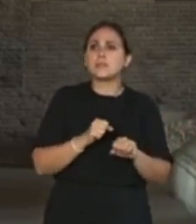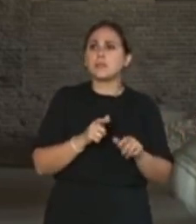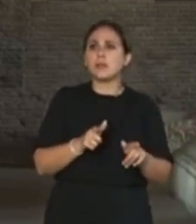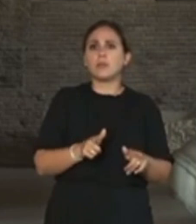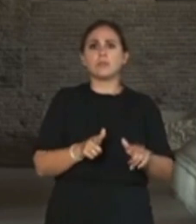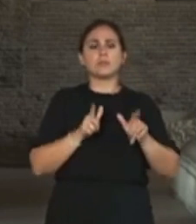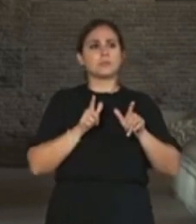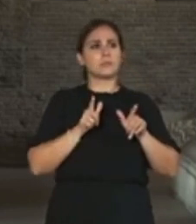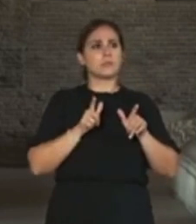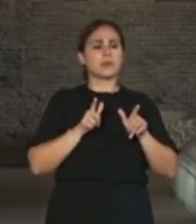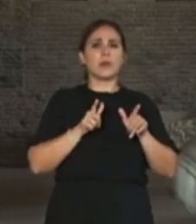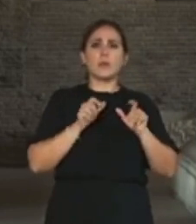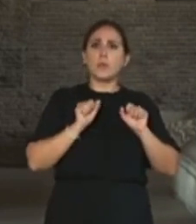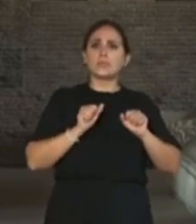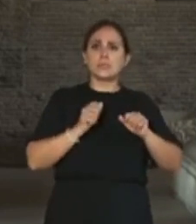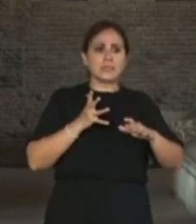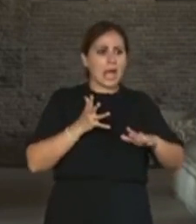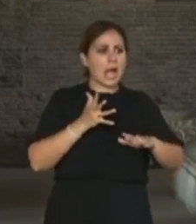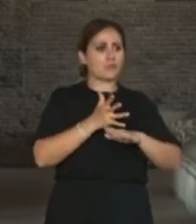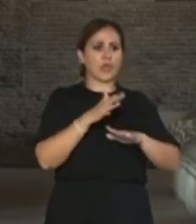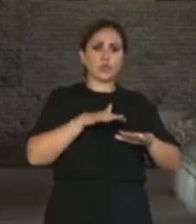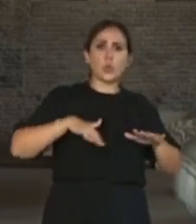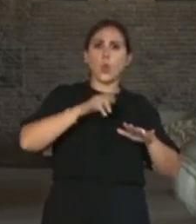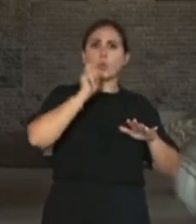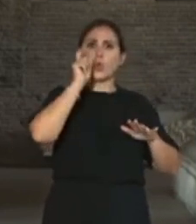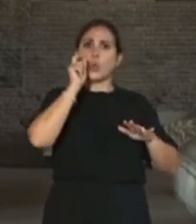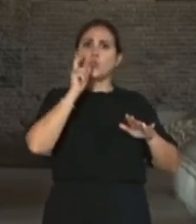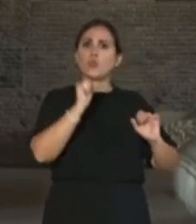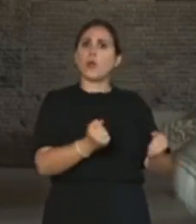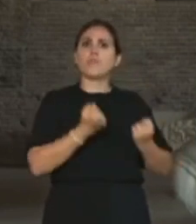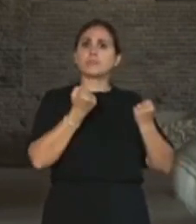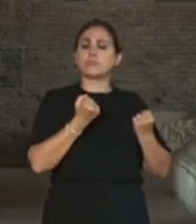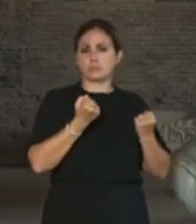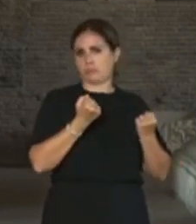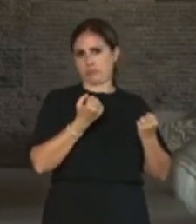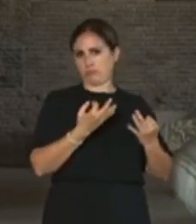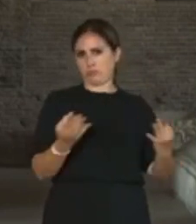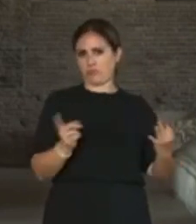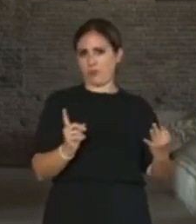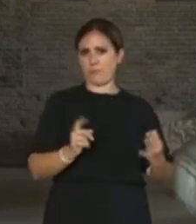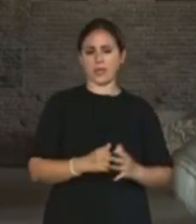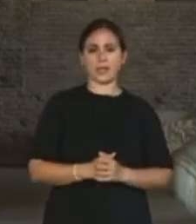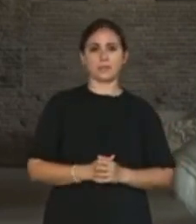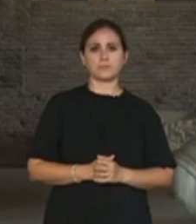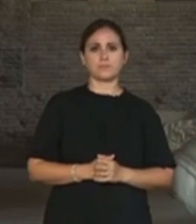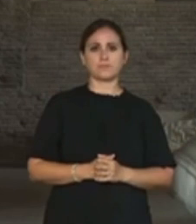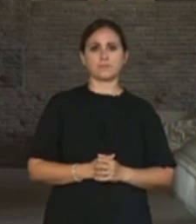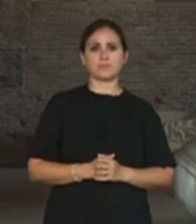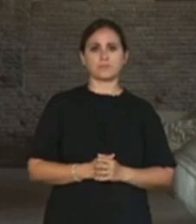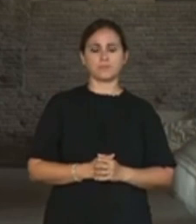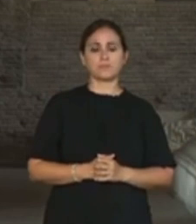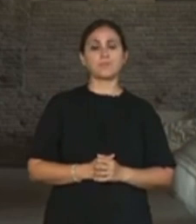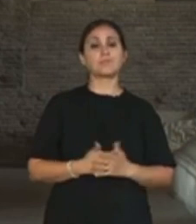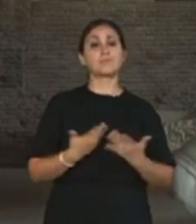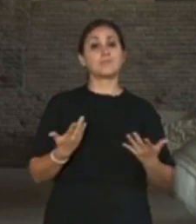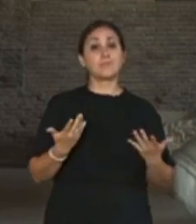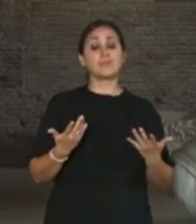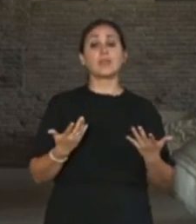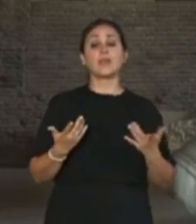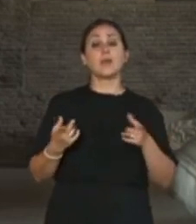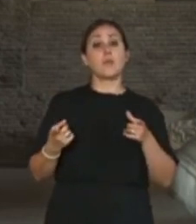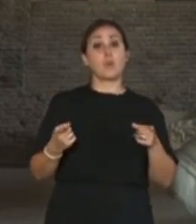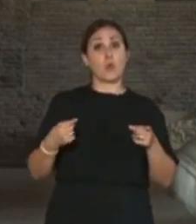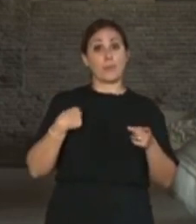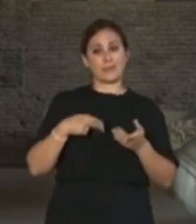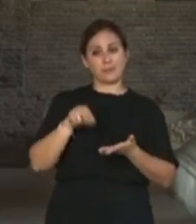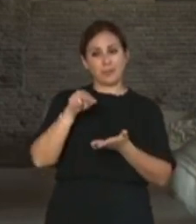luoghi della cultura, e poi quando io prenoto i luoghi per le